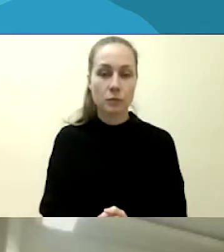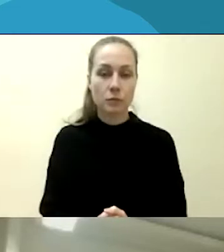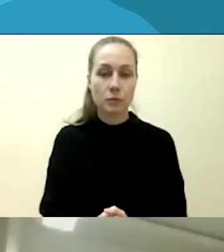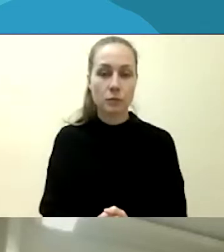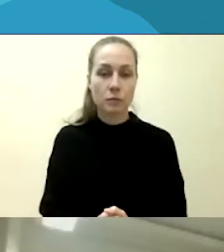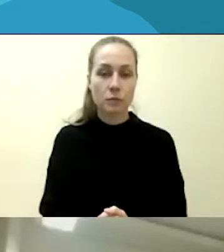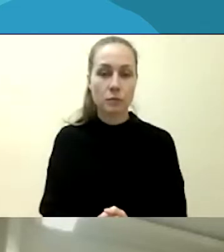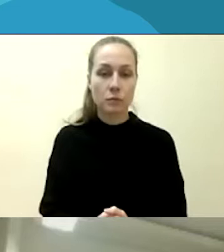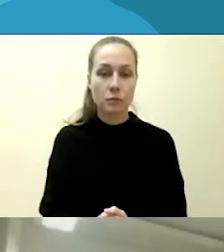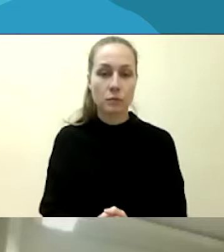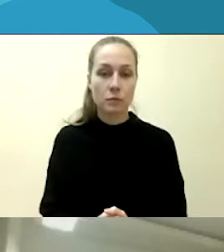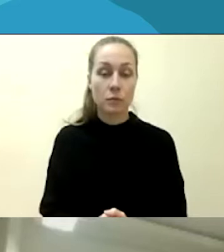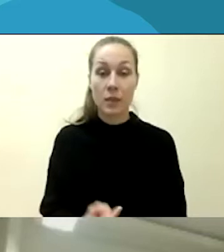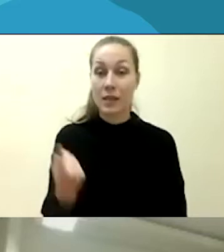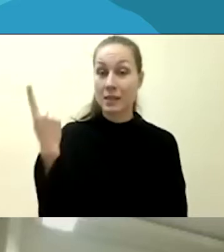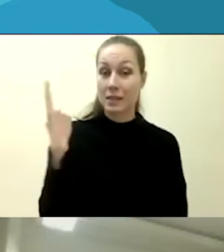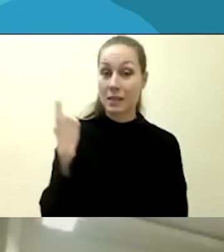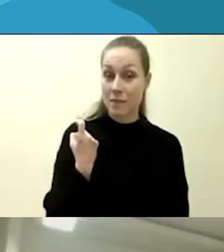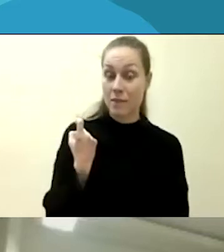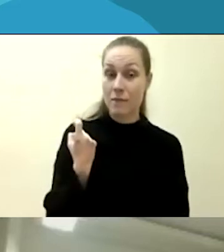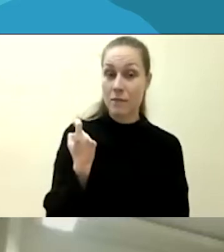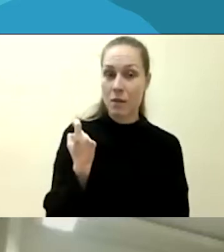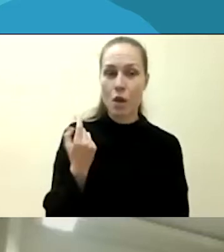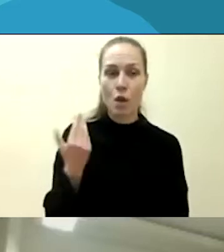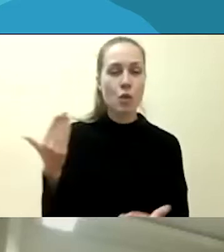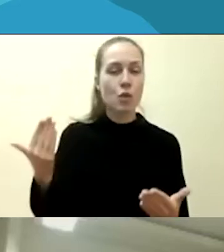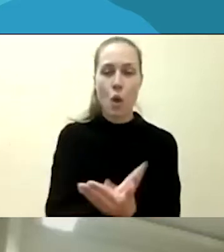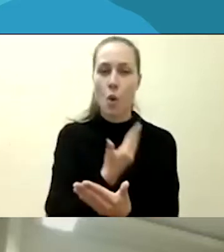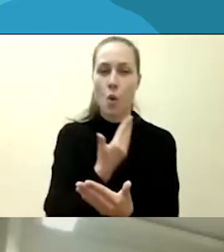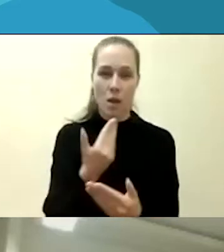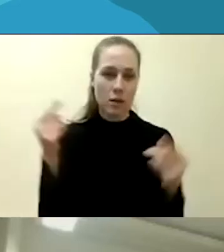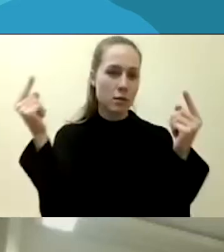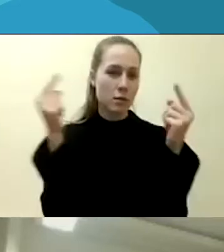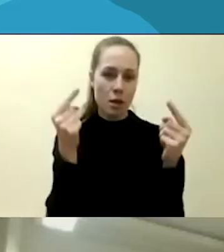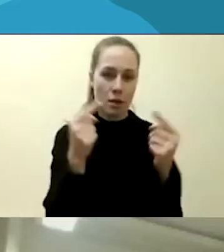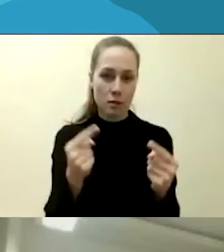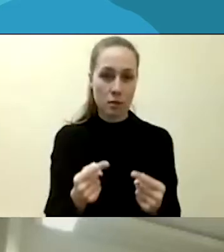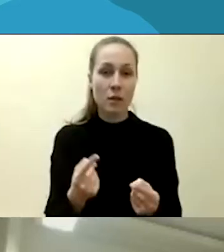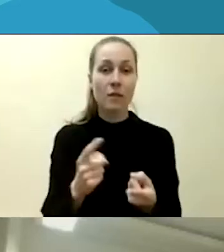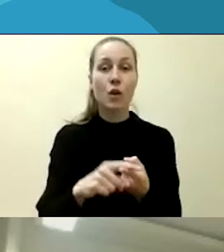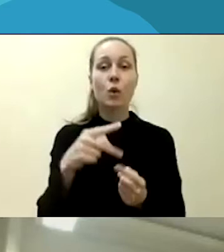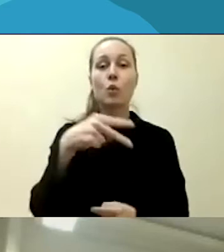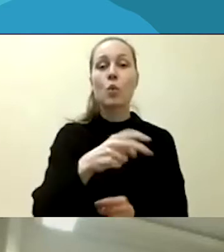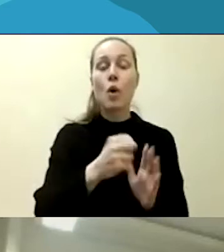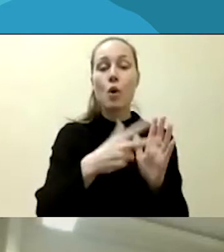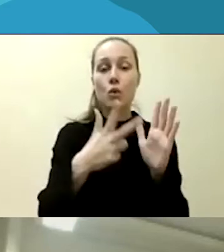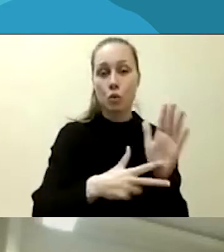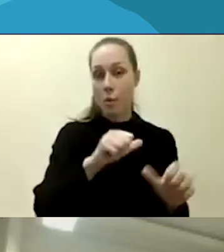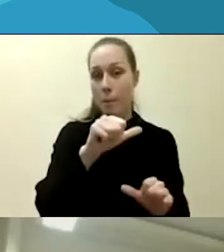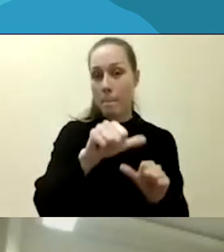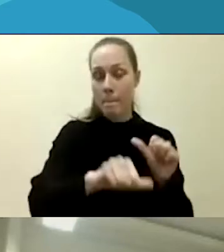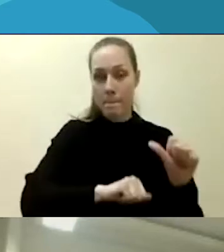Prieš savaitę išėjo naujausia statistika. Pagal 2018 metų